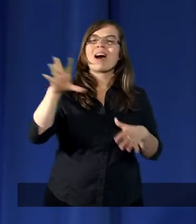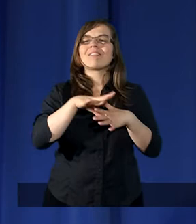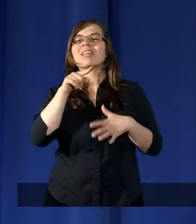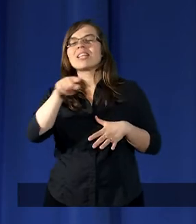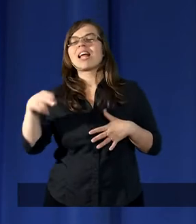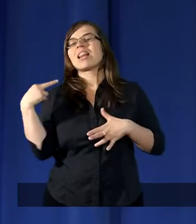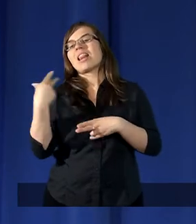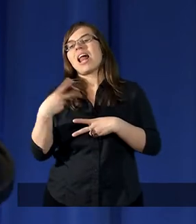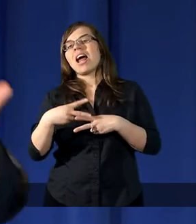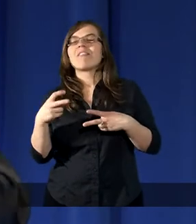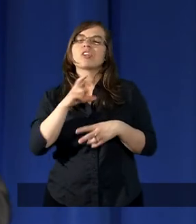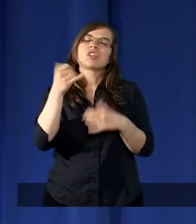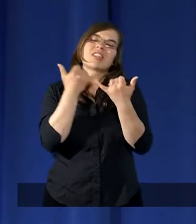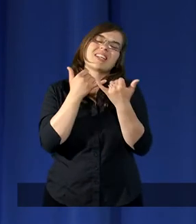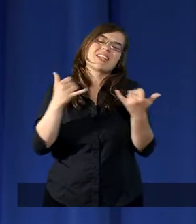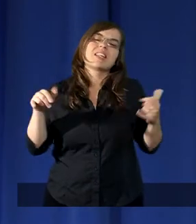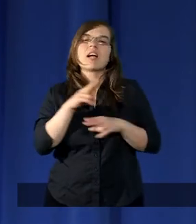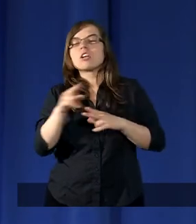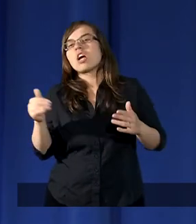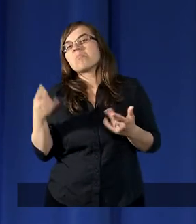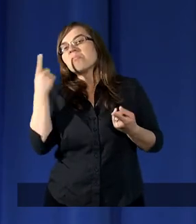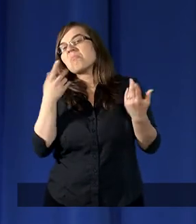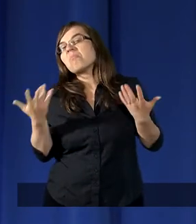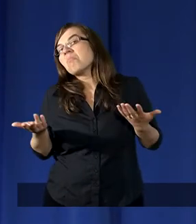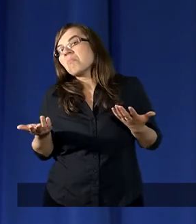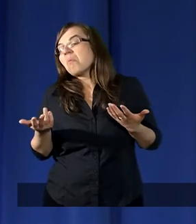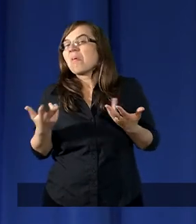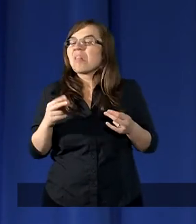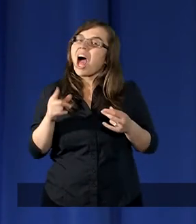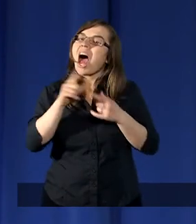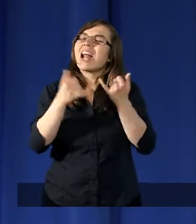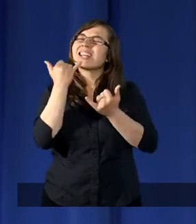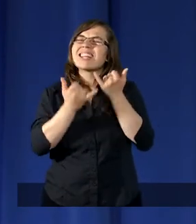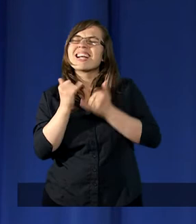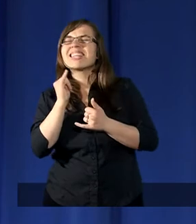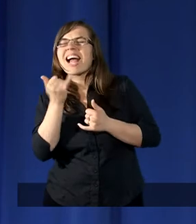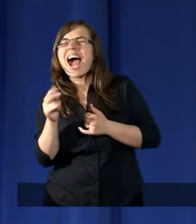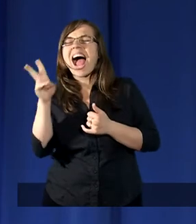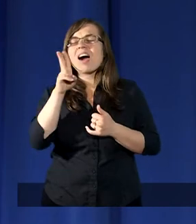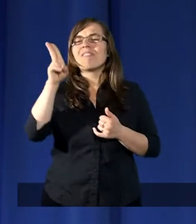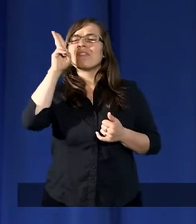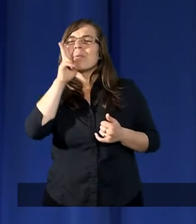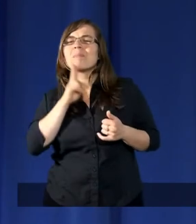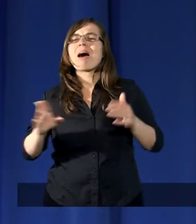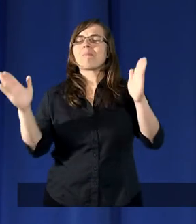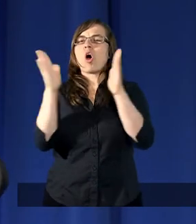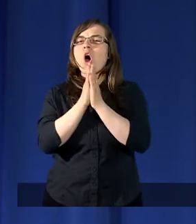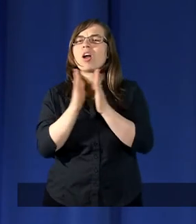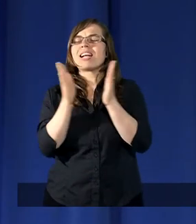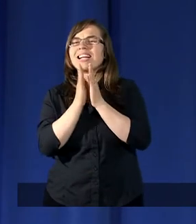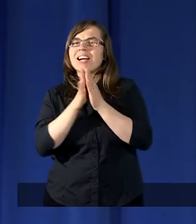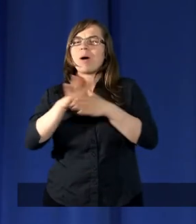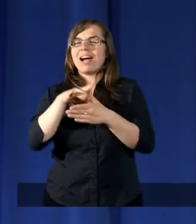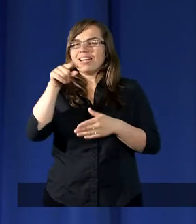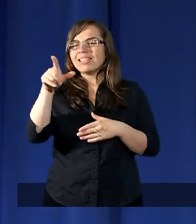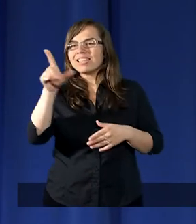telewizji, czy jakieś inne rzeczy. Ja wierzę, że jeżeli jakakolwiek matka modliła się w Izrael,